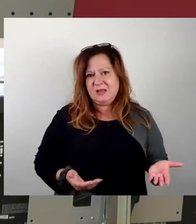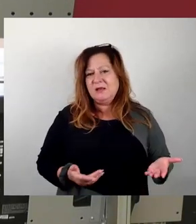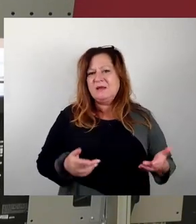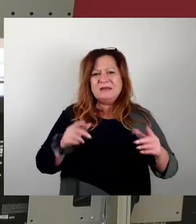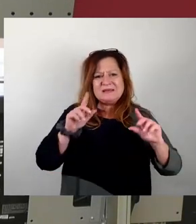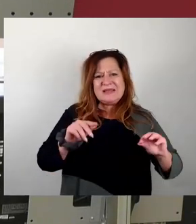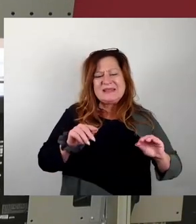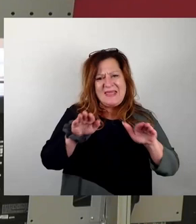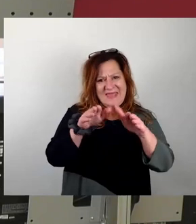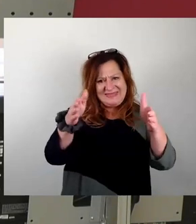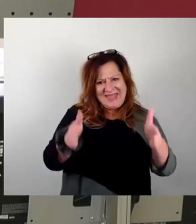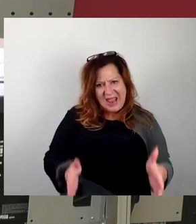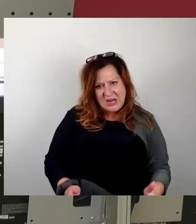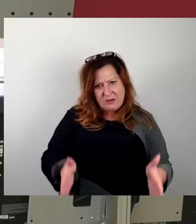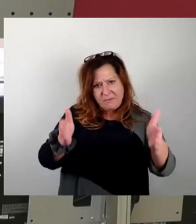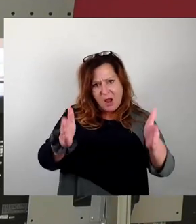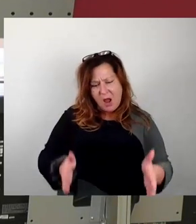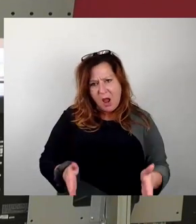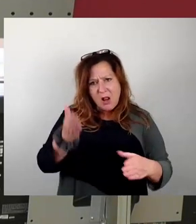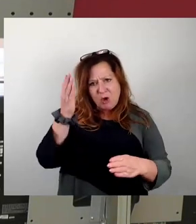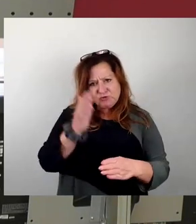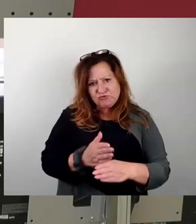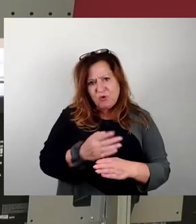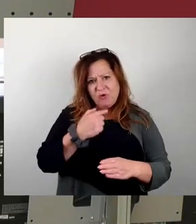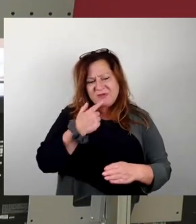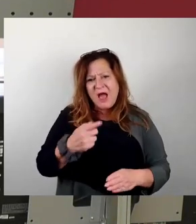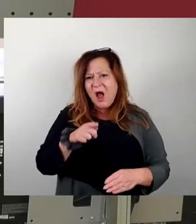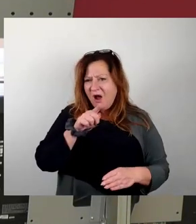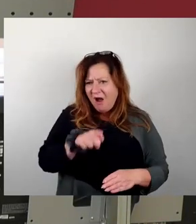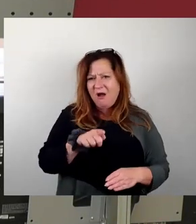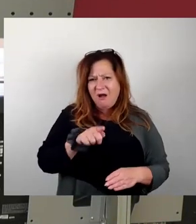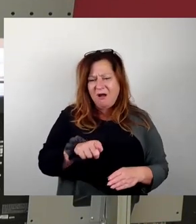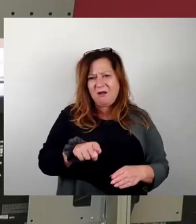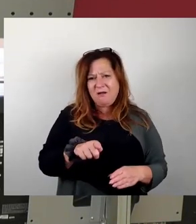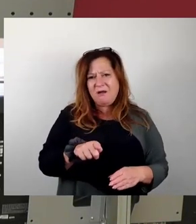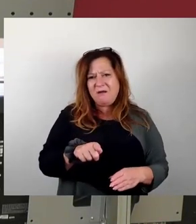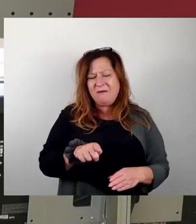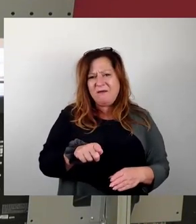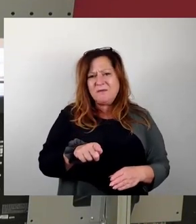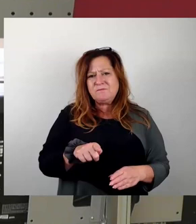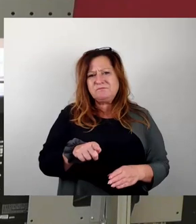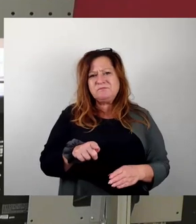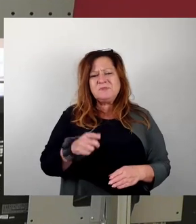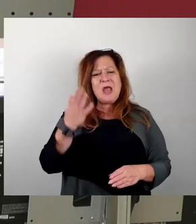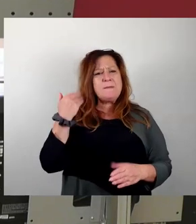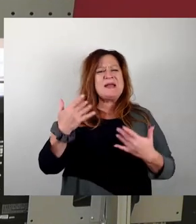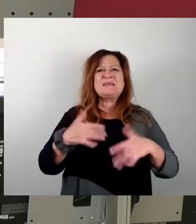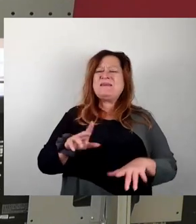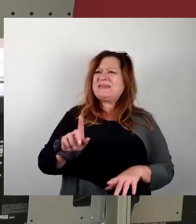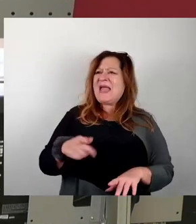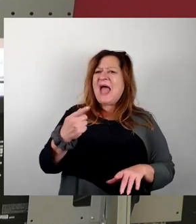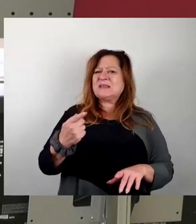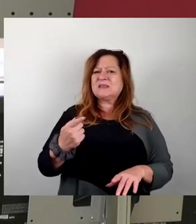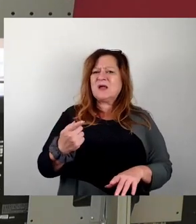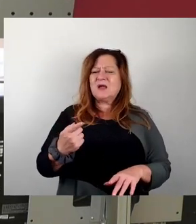Denkmal, es ist ja schon mal erwähnt worden, als eines der ersten errichtet in Deutschland, war